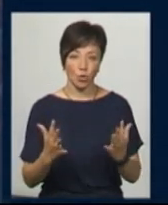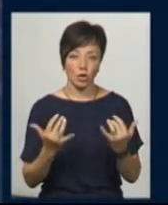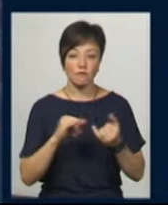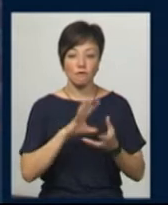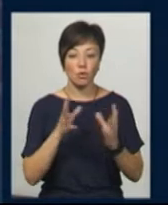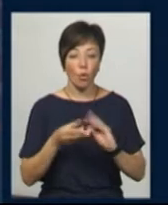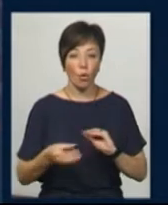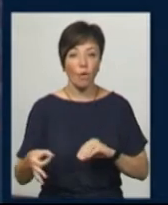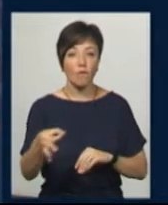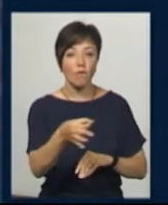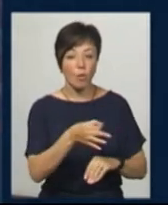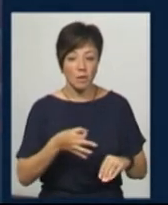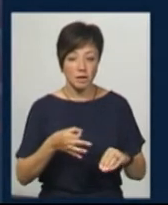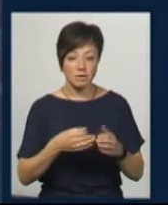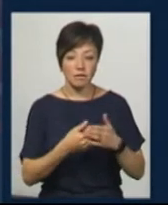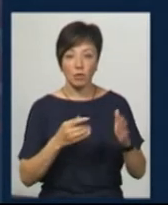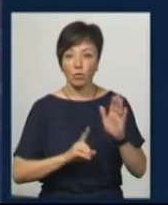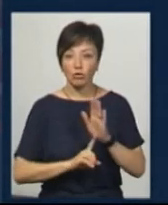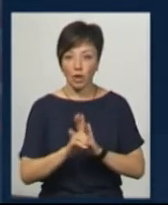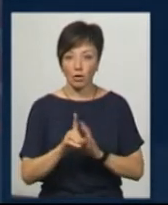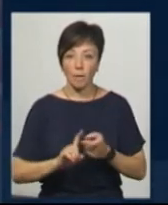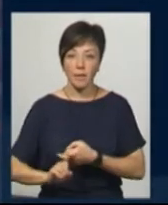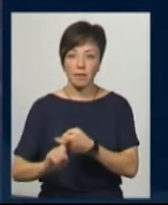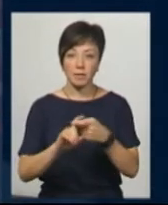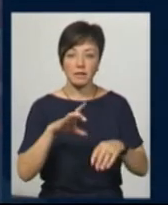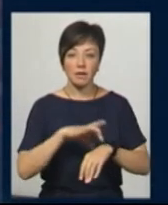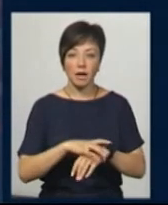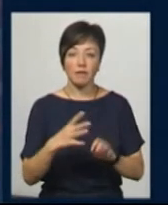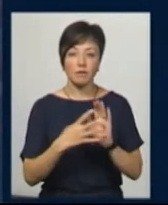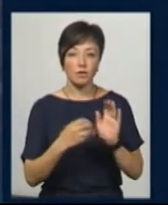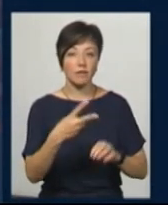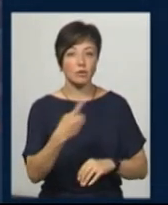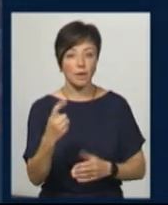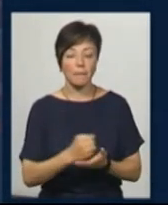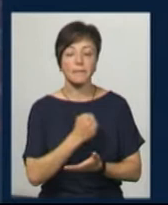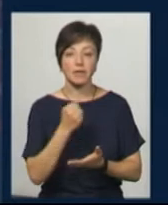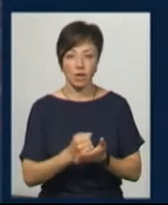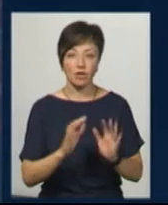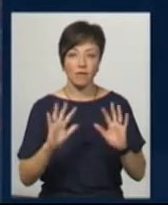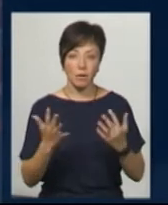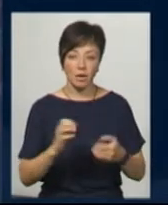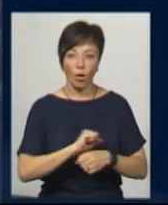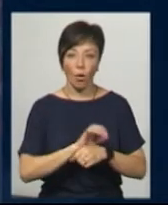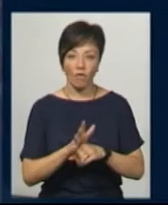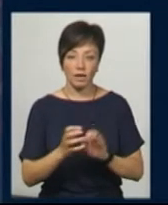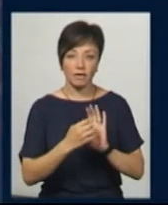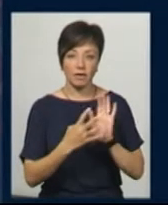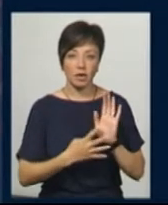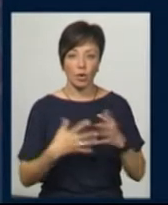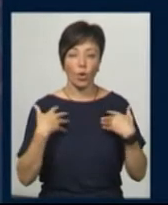Всього в області від початку пандемії зафіксовано 921 підтверджений випадок COVID-19. Одужало